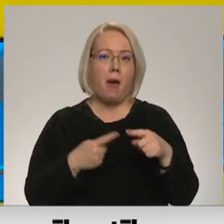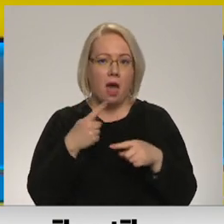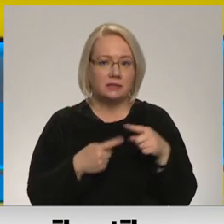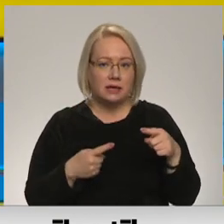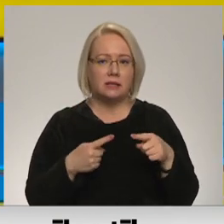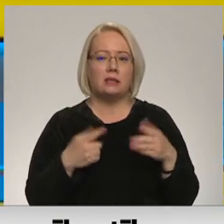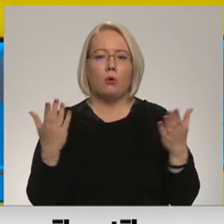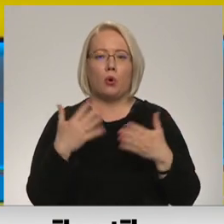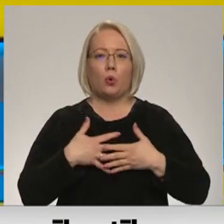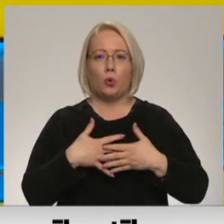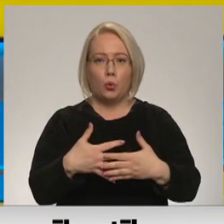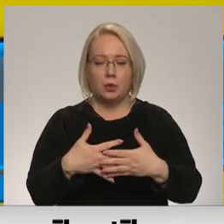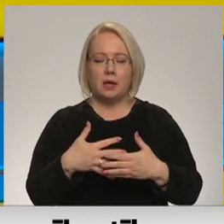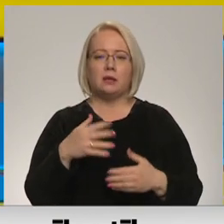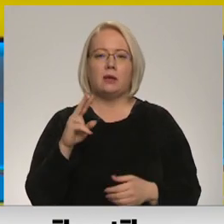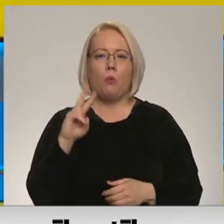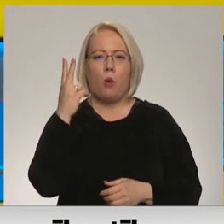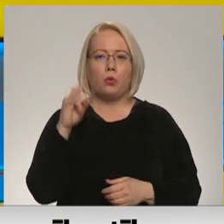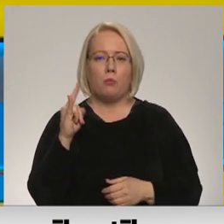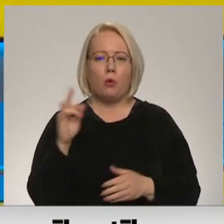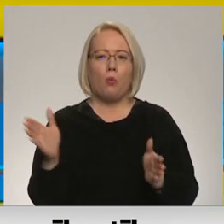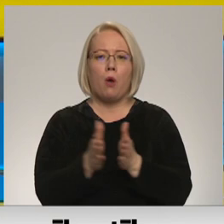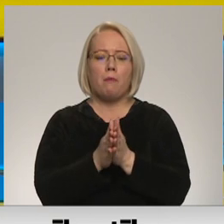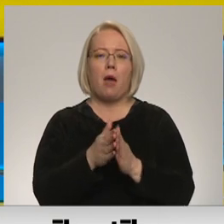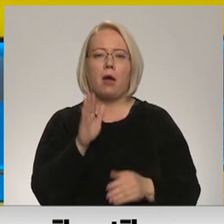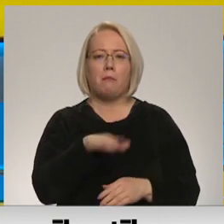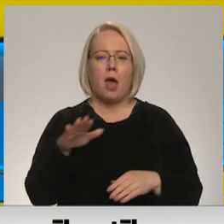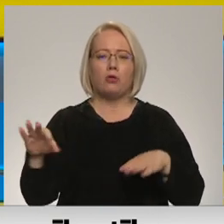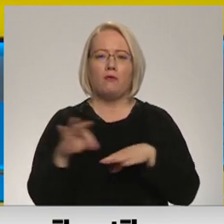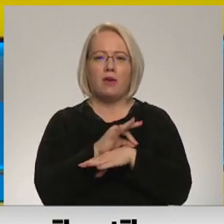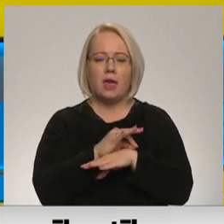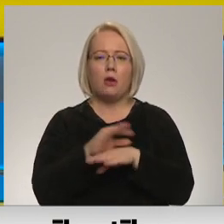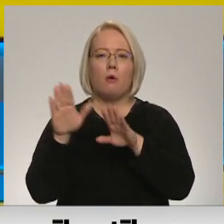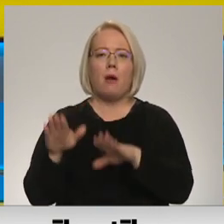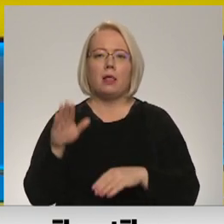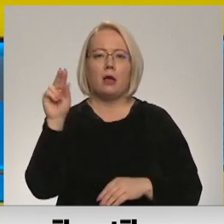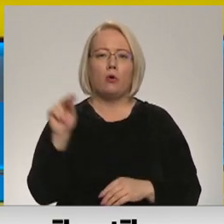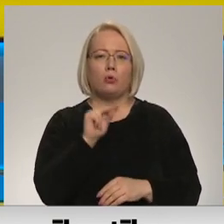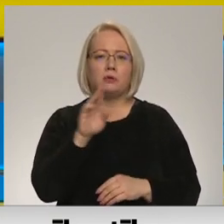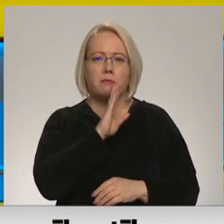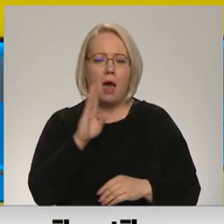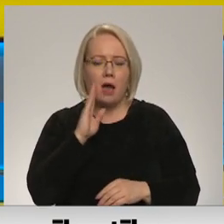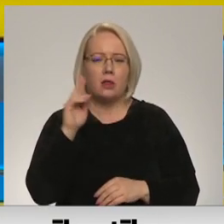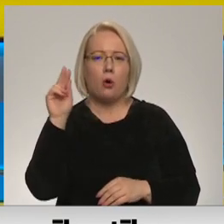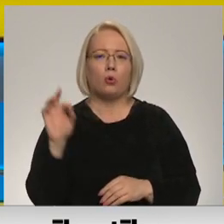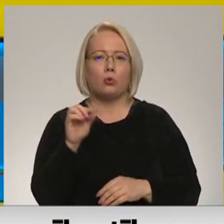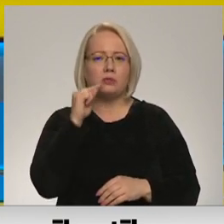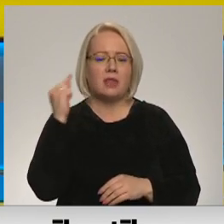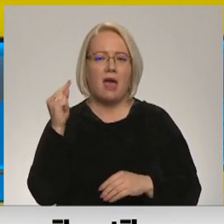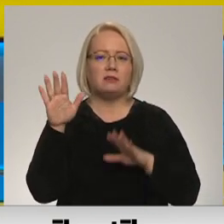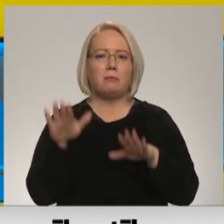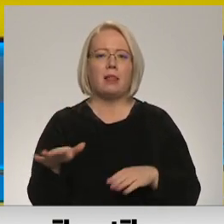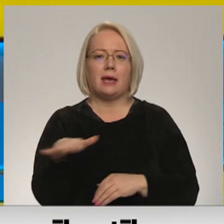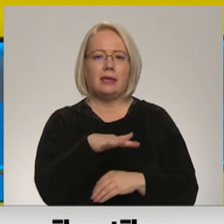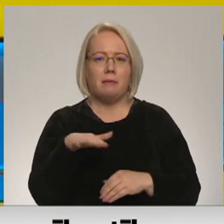ir grūtnieca, gaidas otru bērniņu kopā ar bērnu un vīru. Palika krustmāti kopā ar savu vīrunai. Krustāvs ar savu ģimeni ir palicis. Es